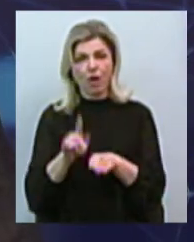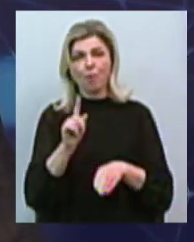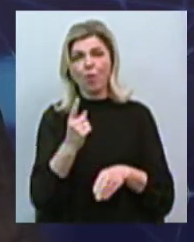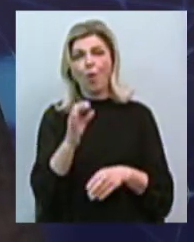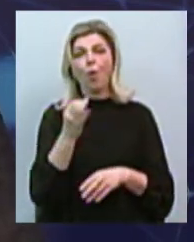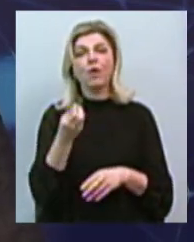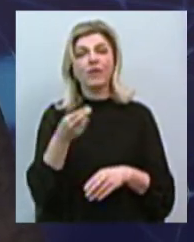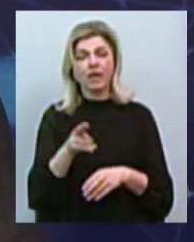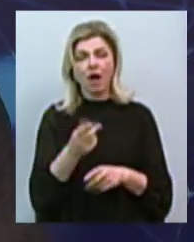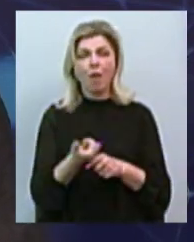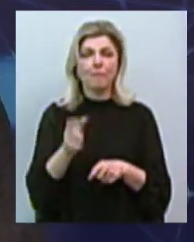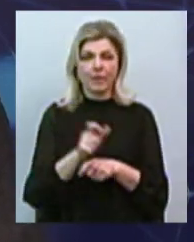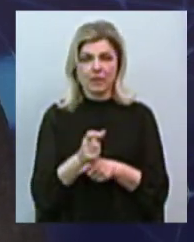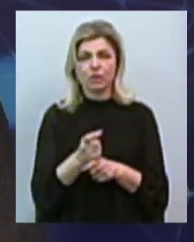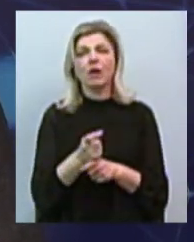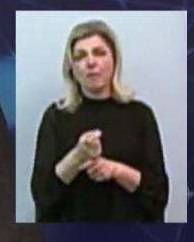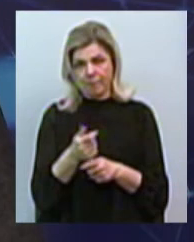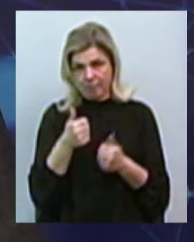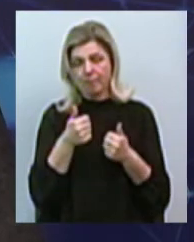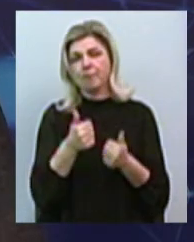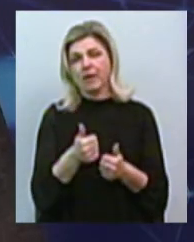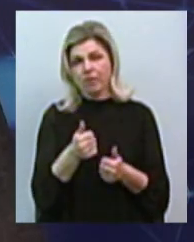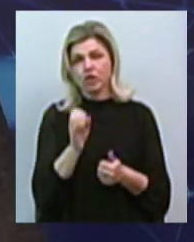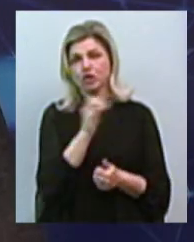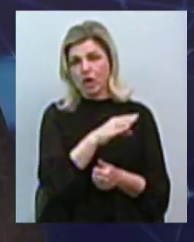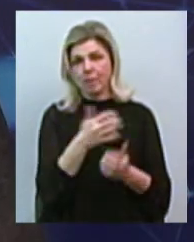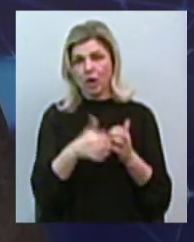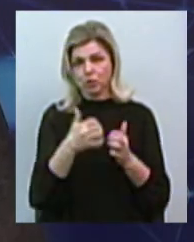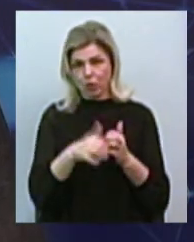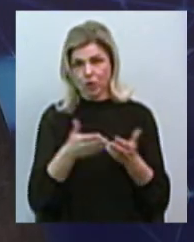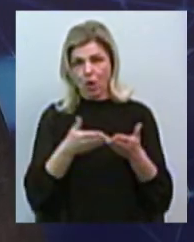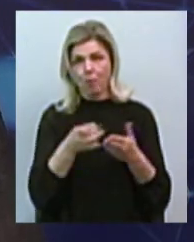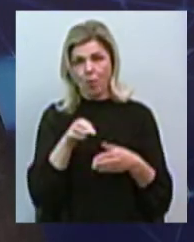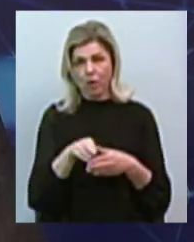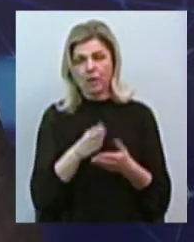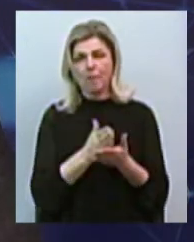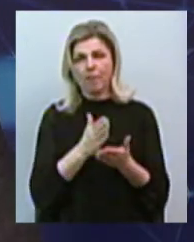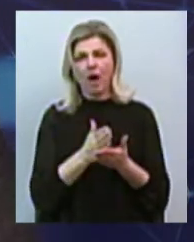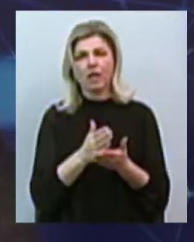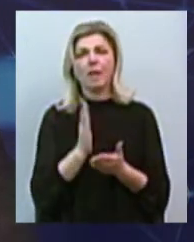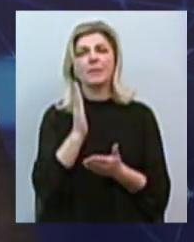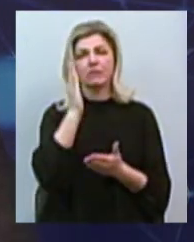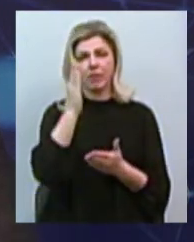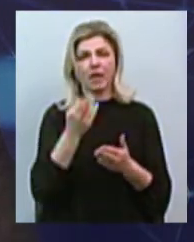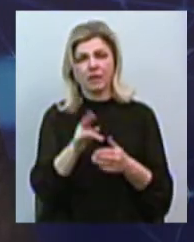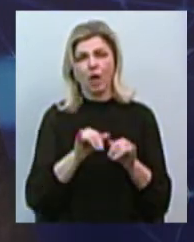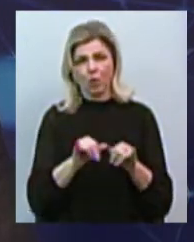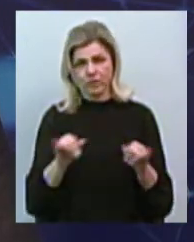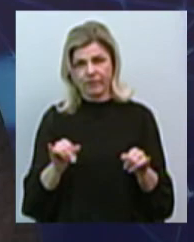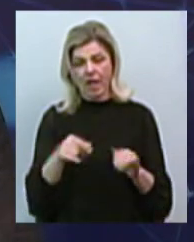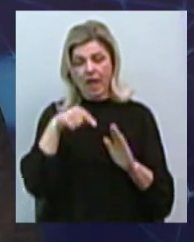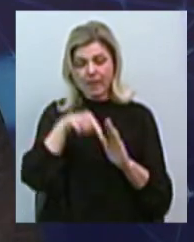найбільш привабливий, ніж Херсонський порт. І має перспективи до розвитку, має інфраструктуру і так далі, глибини і все інше.